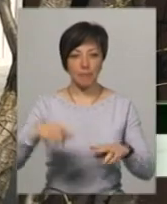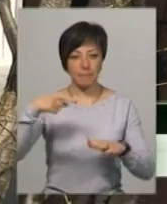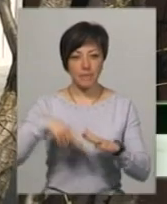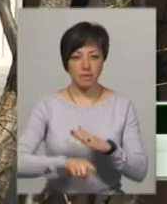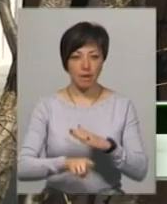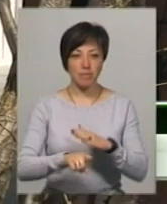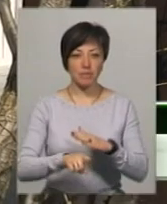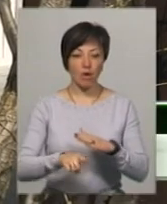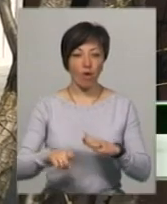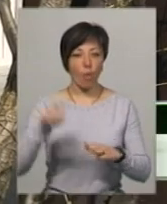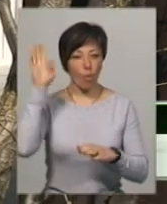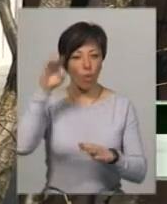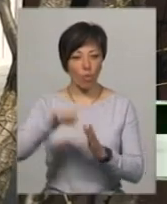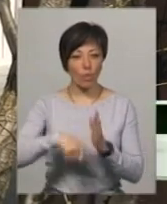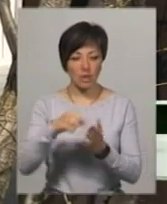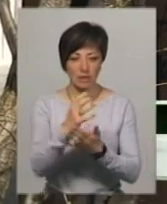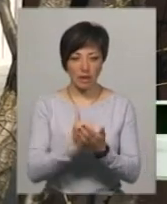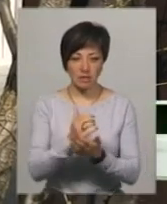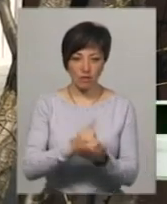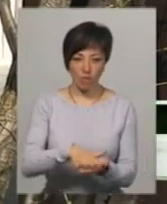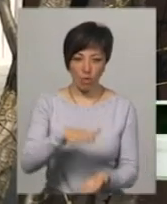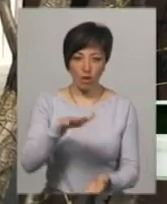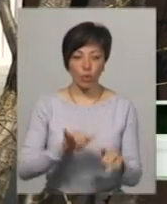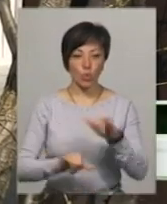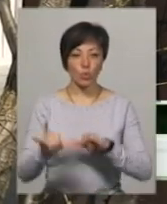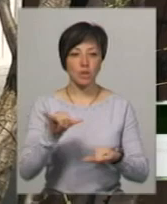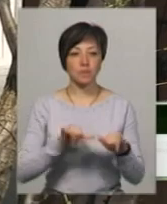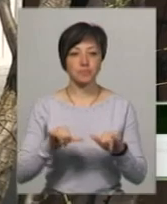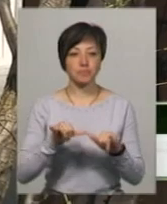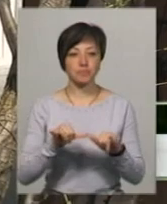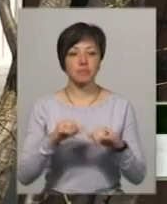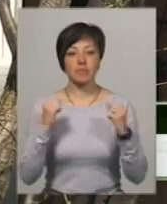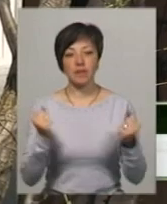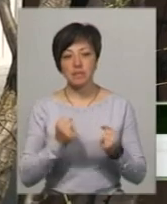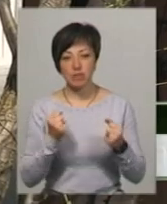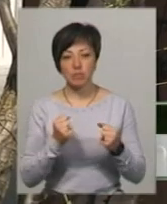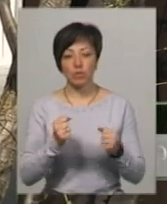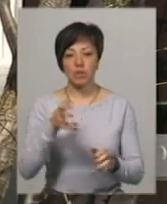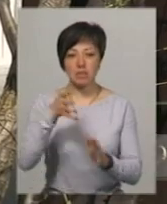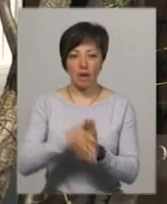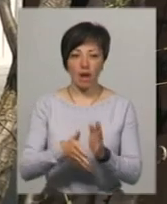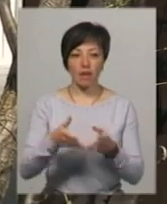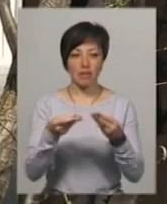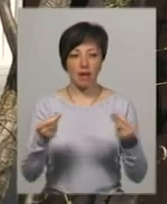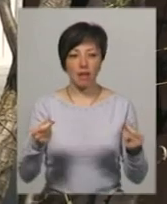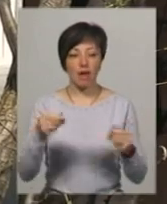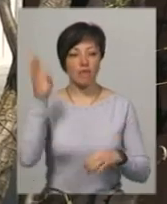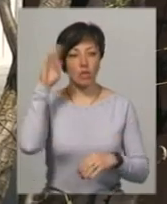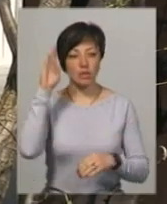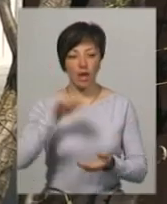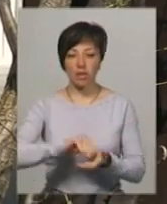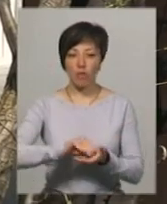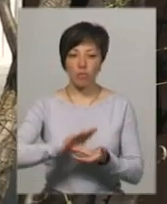колодязь-резервуар, куди навіть взимку стікає тала вода, тобто вона